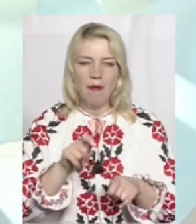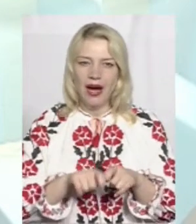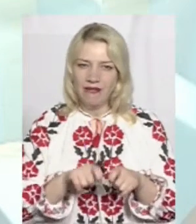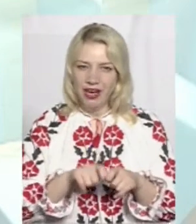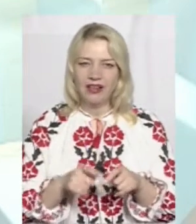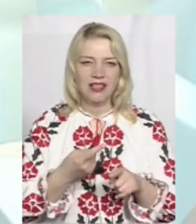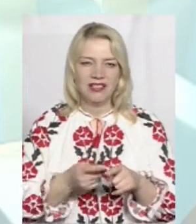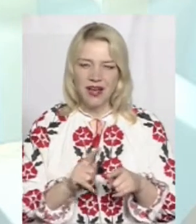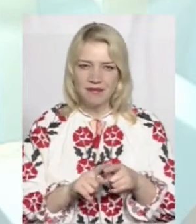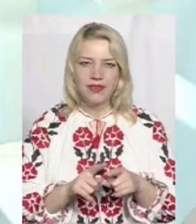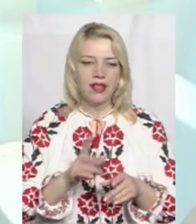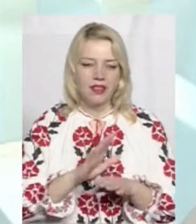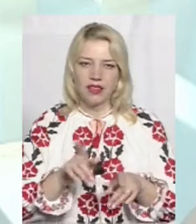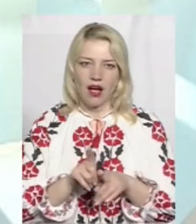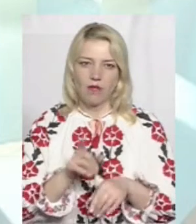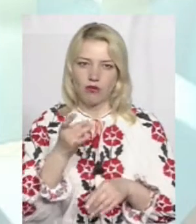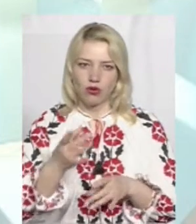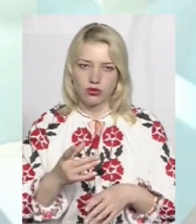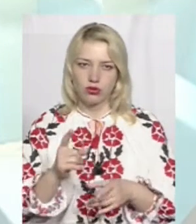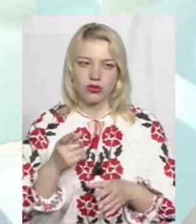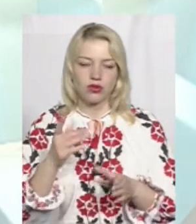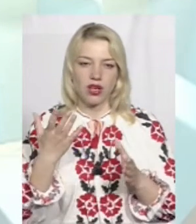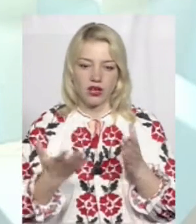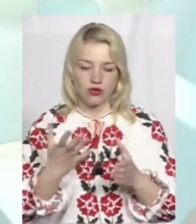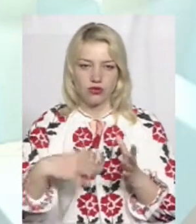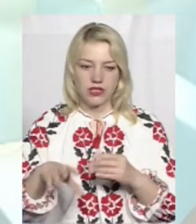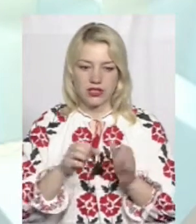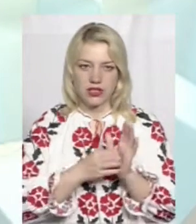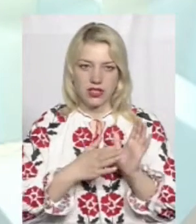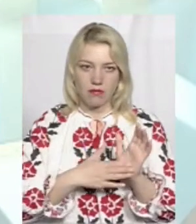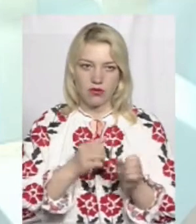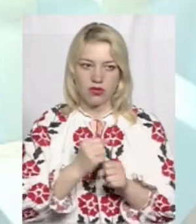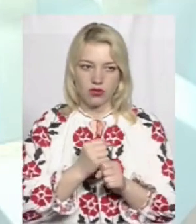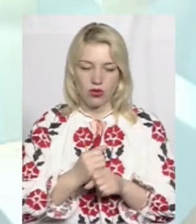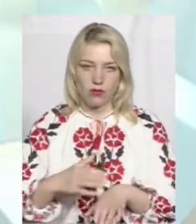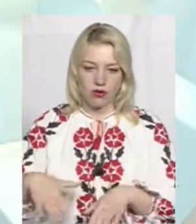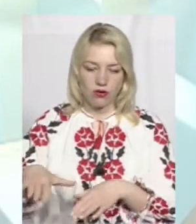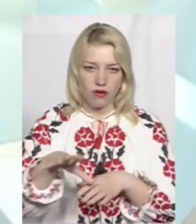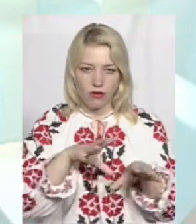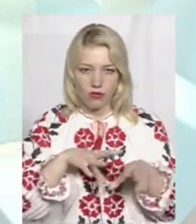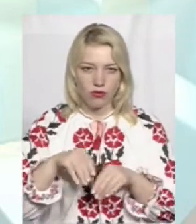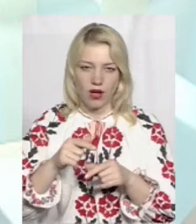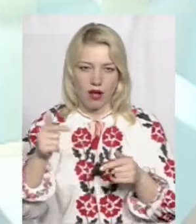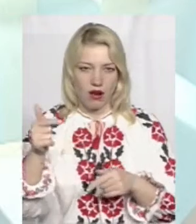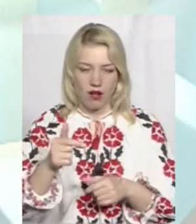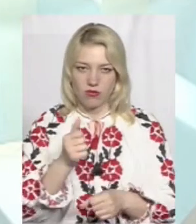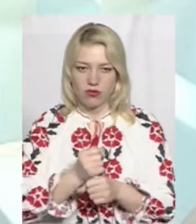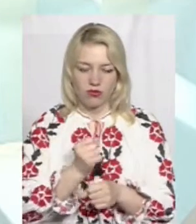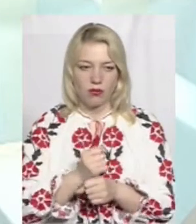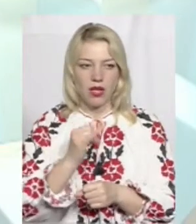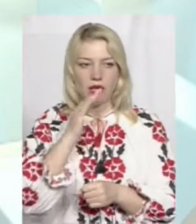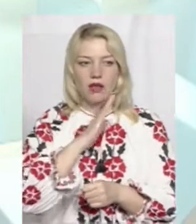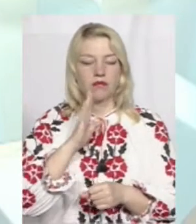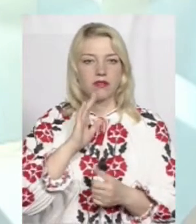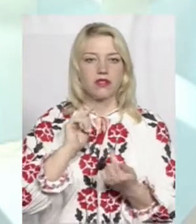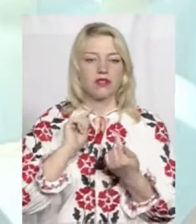Перевірити це, ну, не так просто, тому що якщо всі записи кругом зроблені грамотно і самі батьки